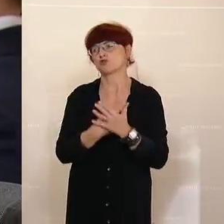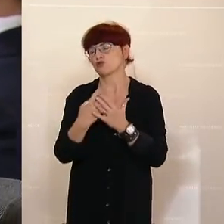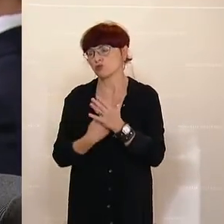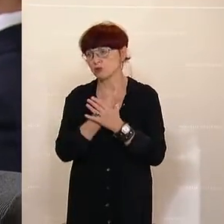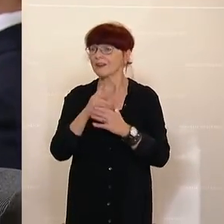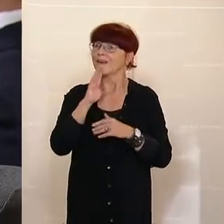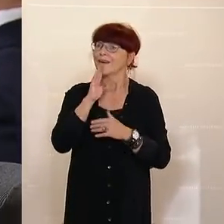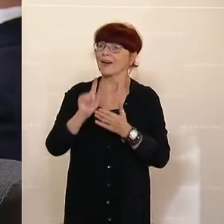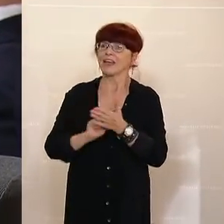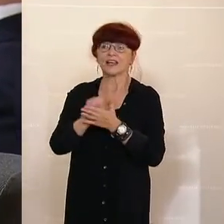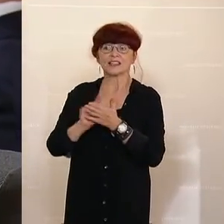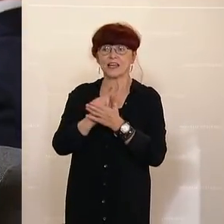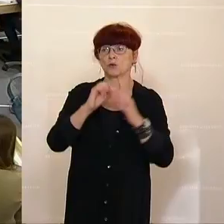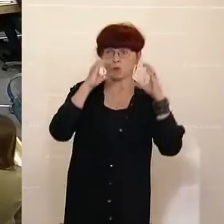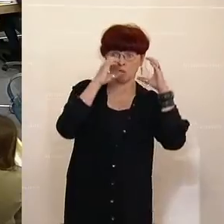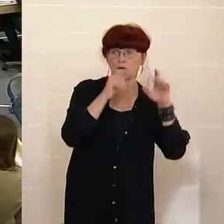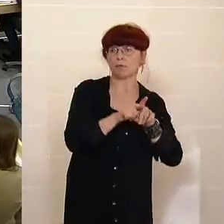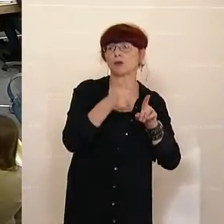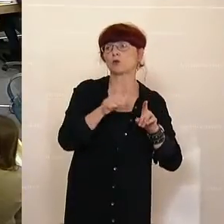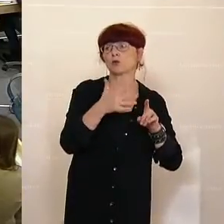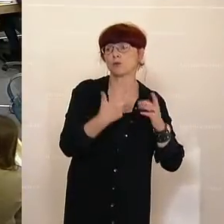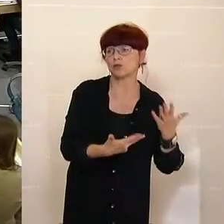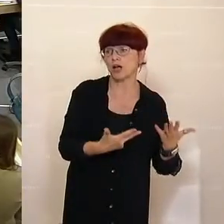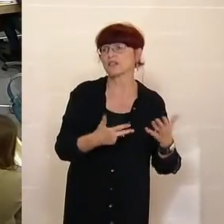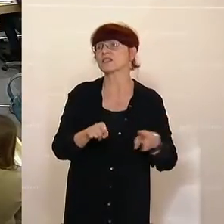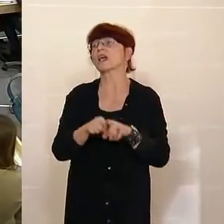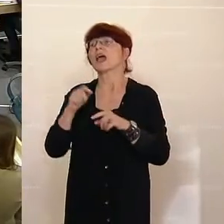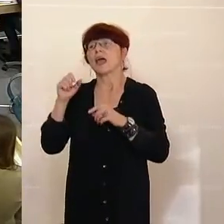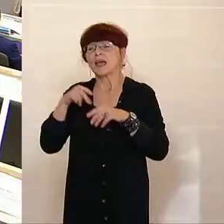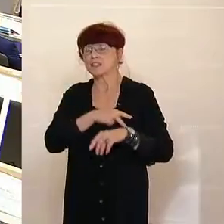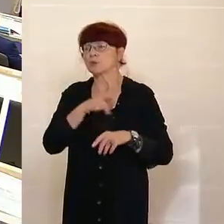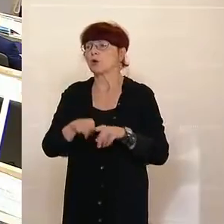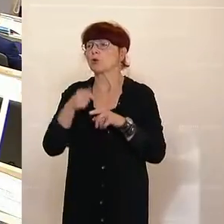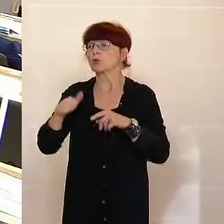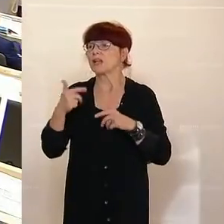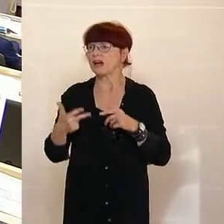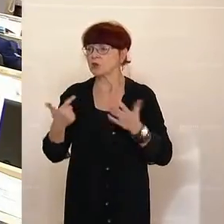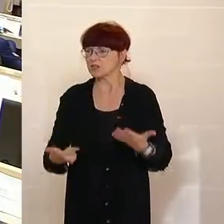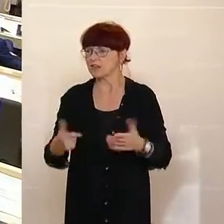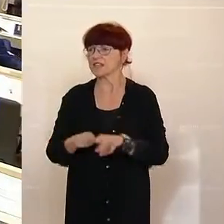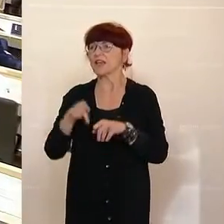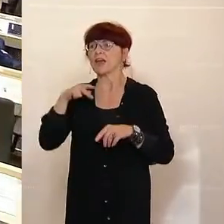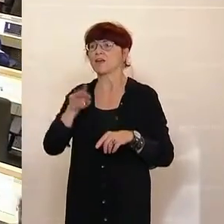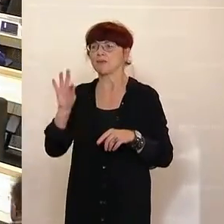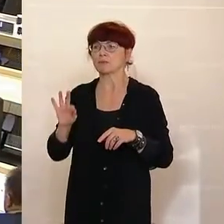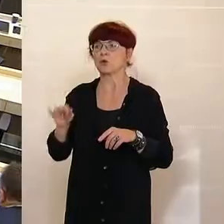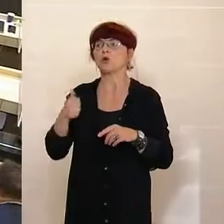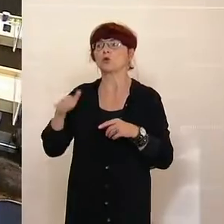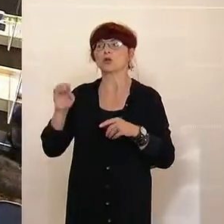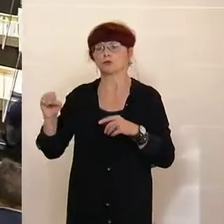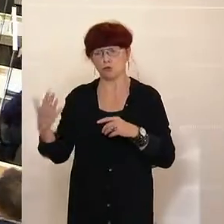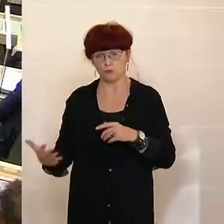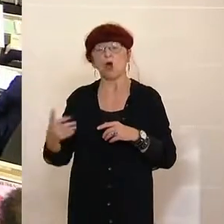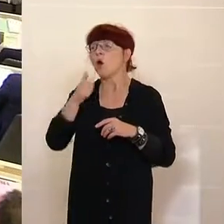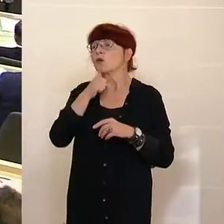ergeben sich wie folgt. ÖVP 185, SPÖ 128, FPÖ 105, Grüne 95 sowie NEOS